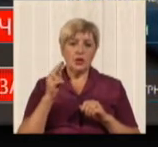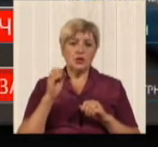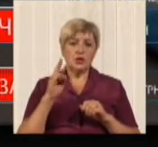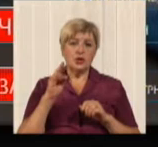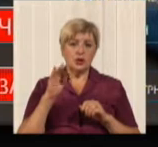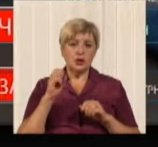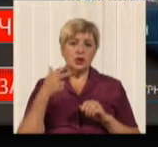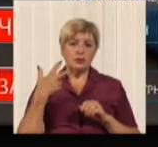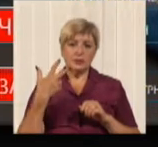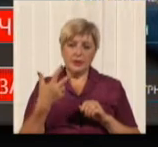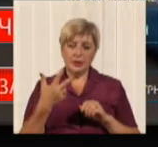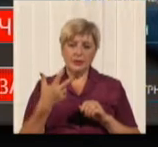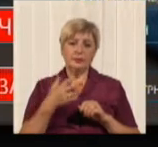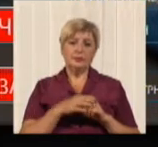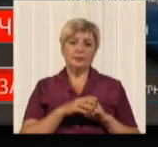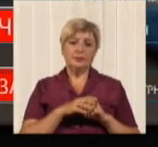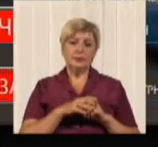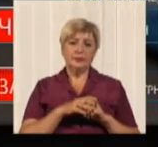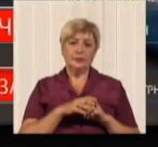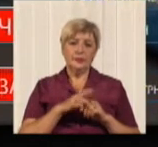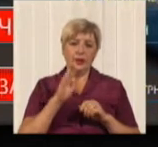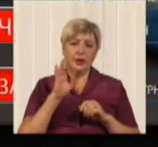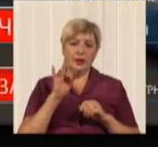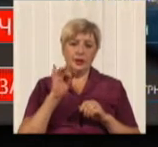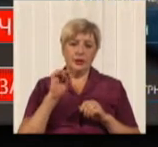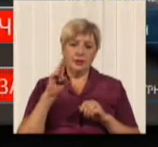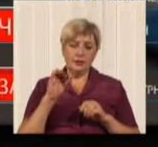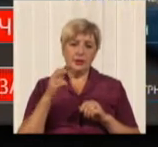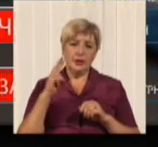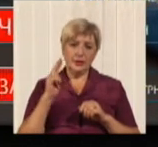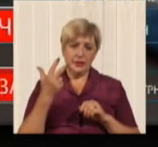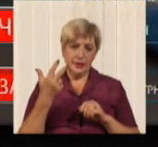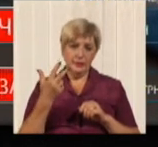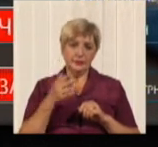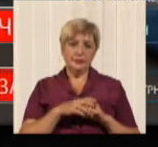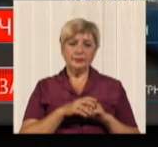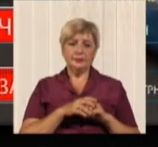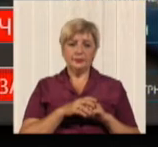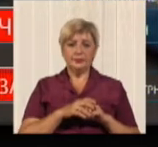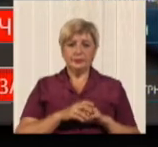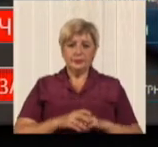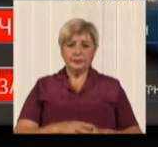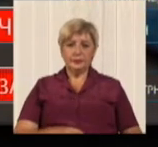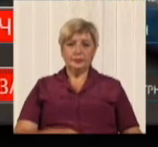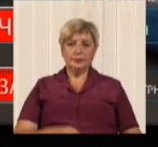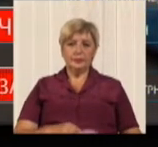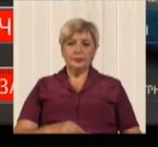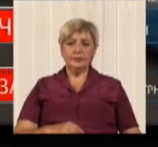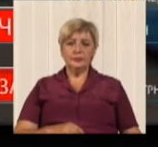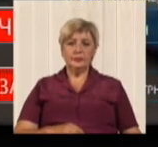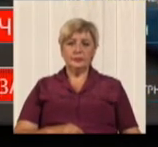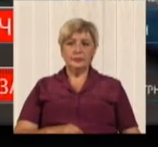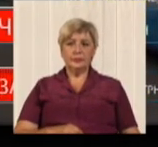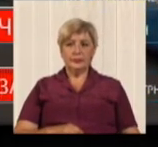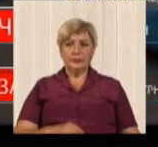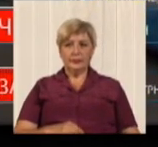Чернігів – так само 3, і Рівне – 3 гривні, так само. Чернігів – 3 гривні – це з